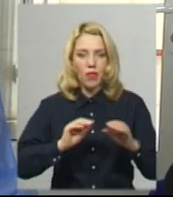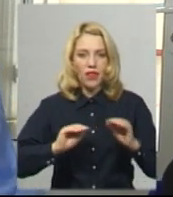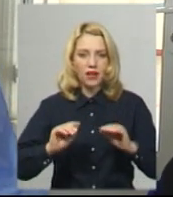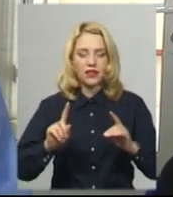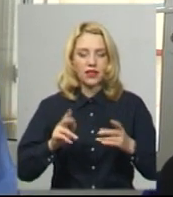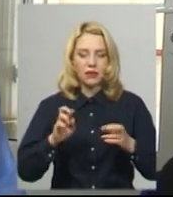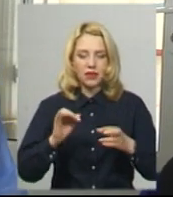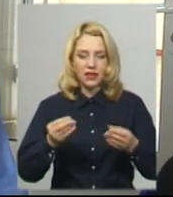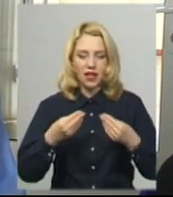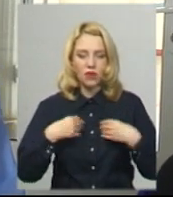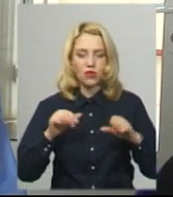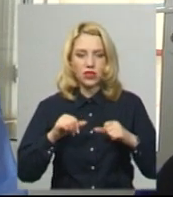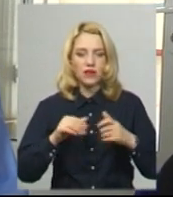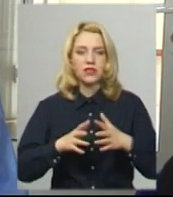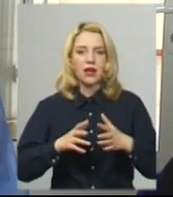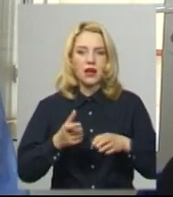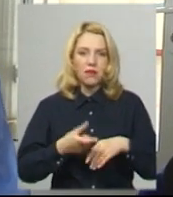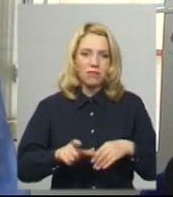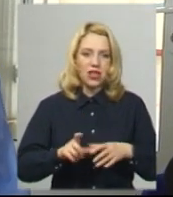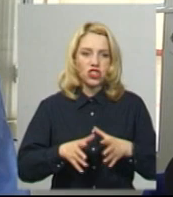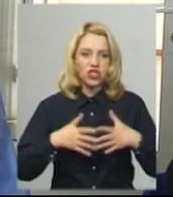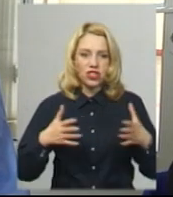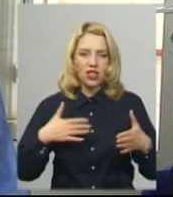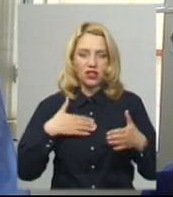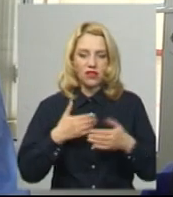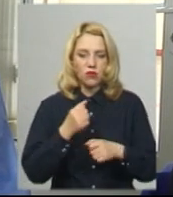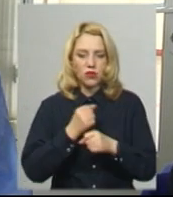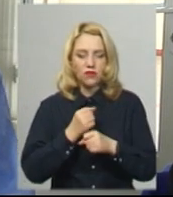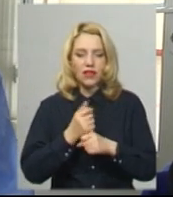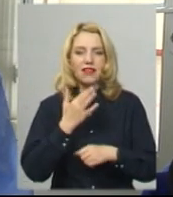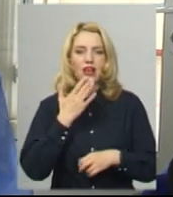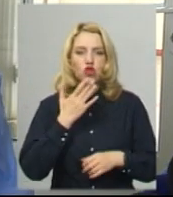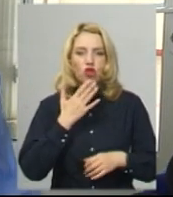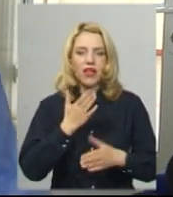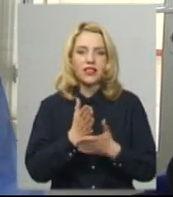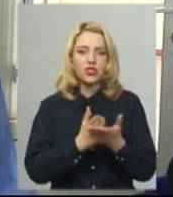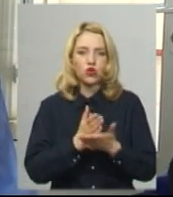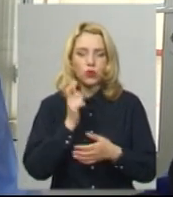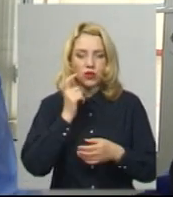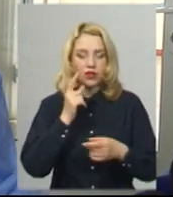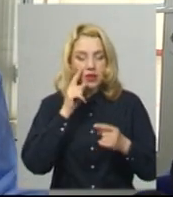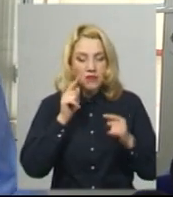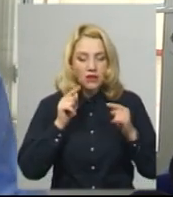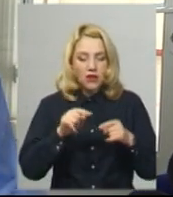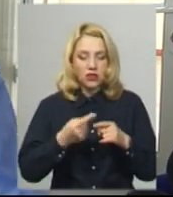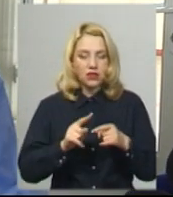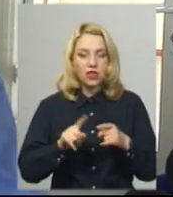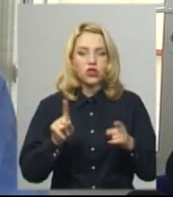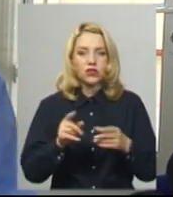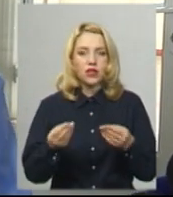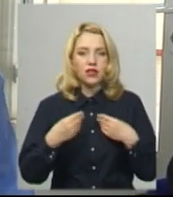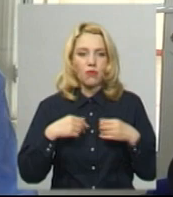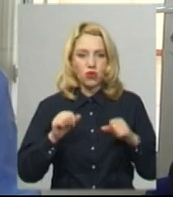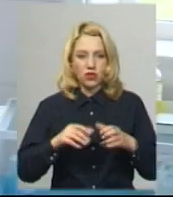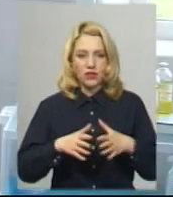широко, більш активно працювати з Національною службою здоров'я України. Тобто перевага була саме на те обладнання, яке дає можливість